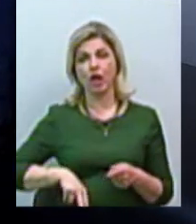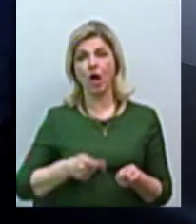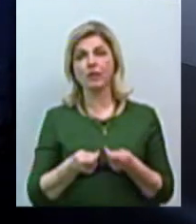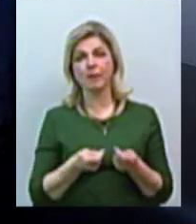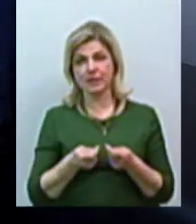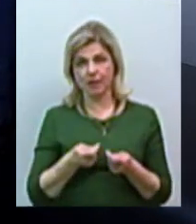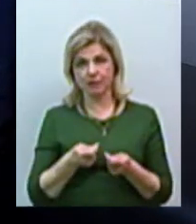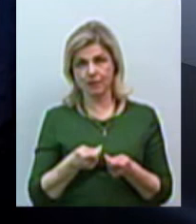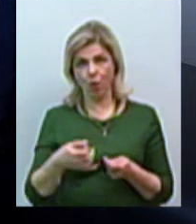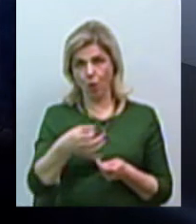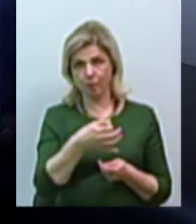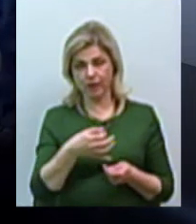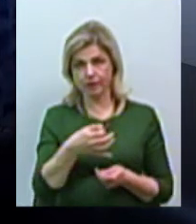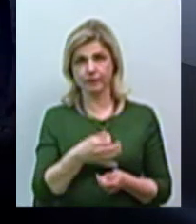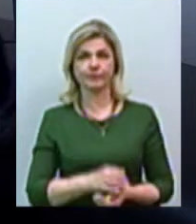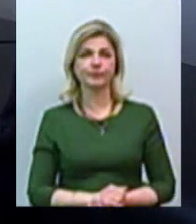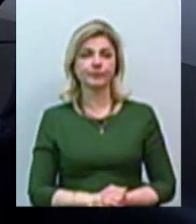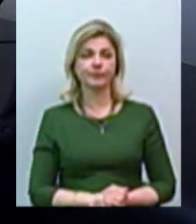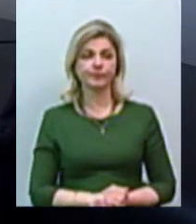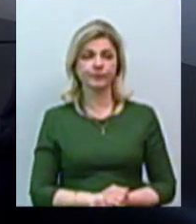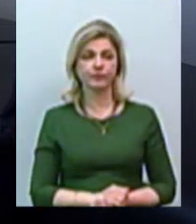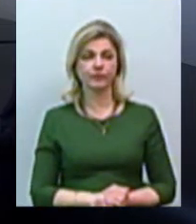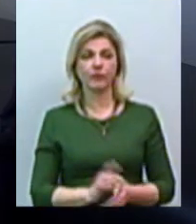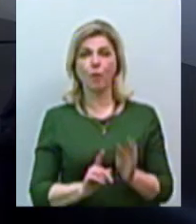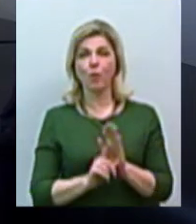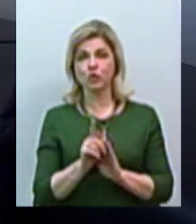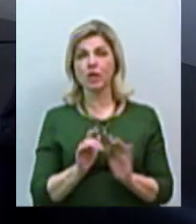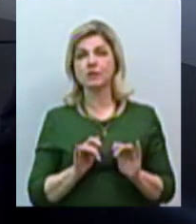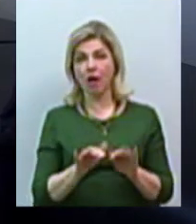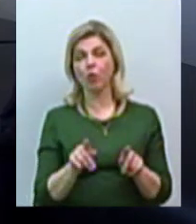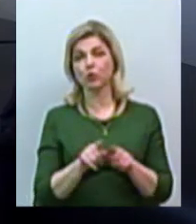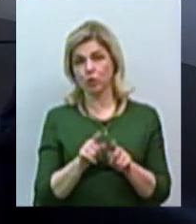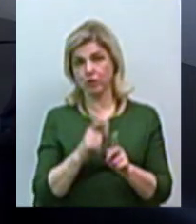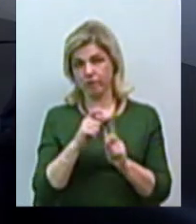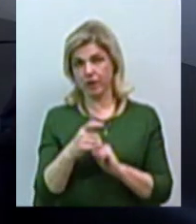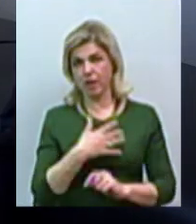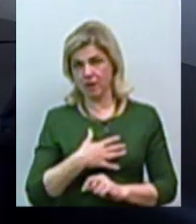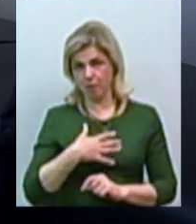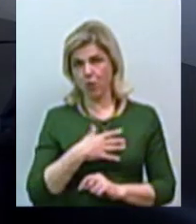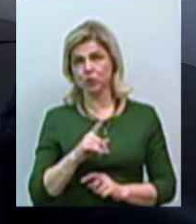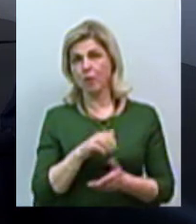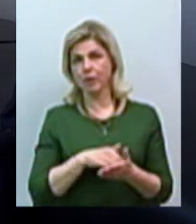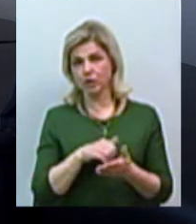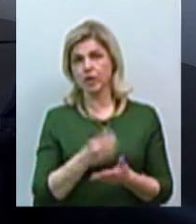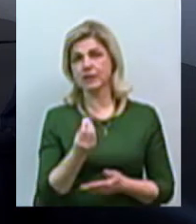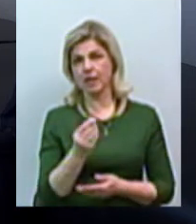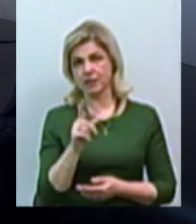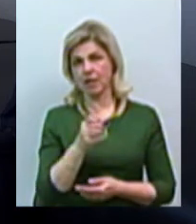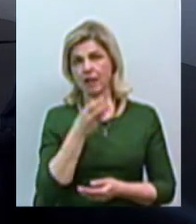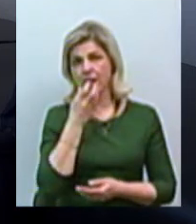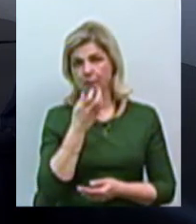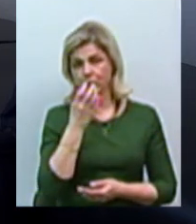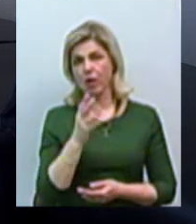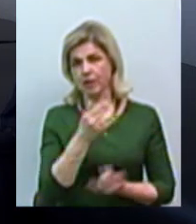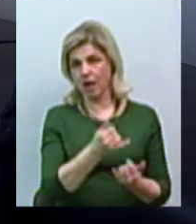облдержадміністрації Валентин Гайдаржи на початку заходу теж висловив занепокоєння з приводу ціни за тепло для